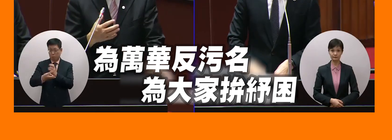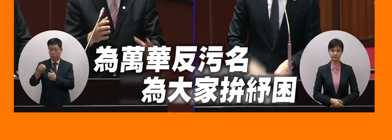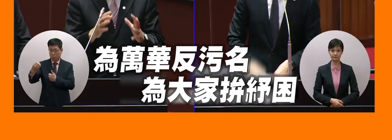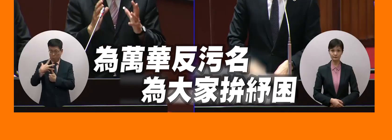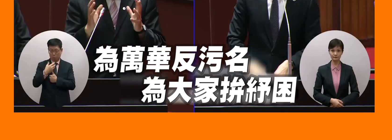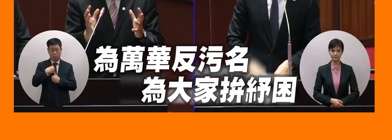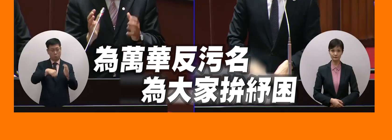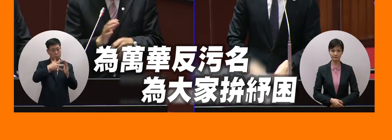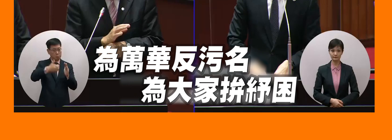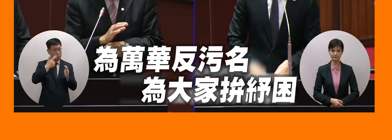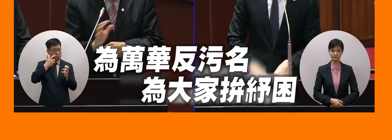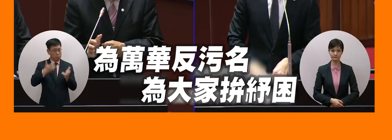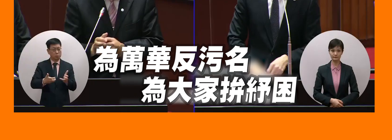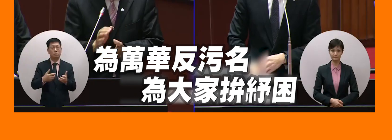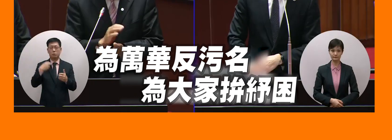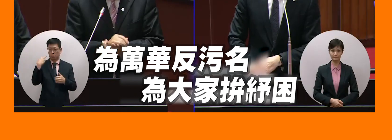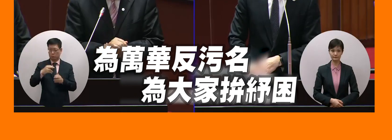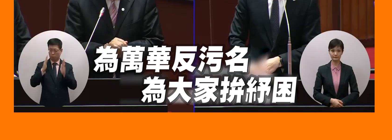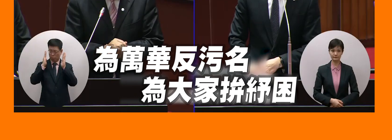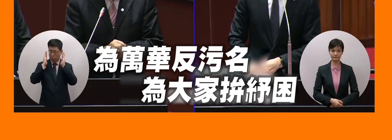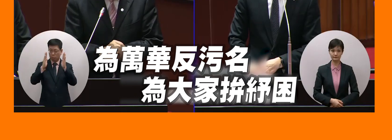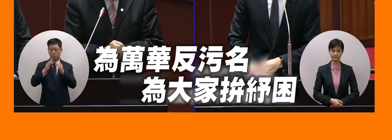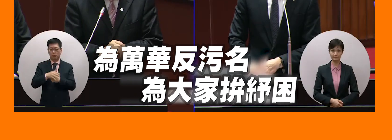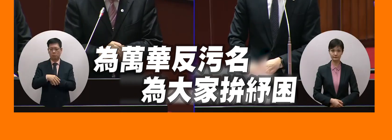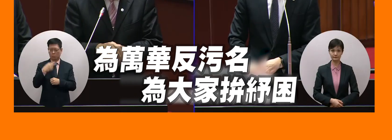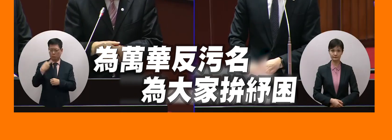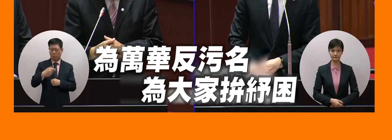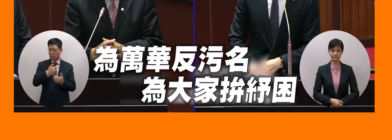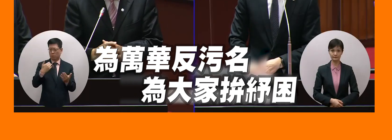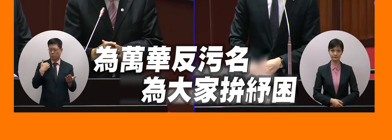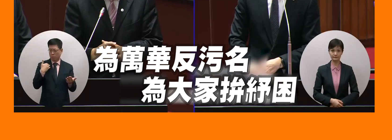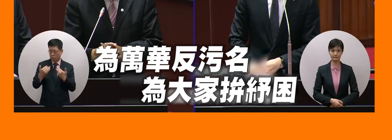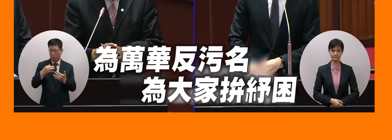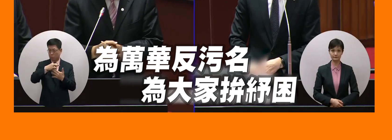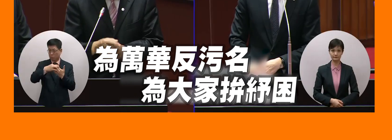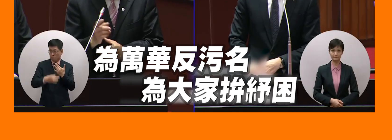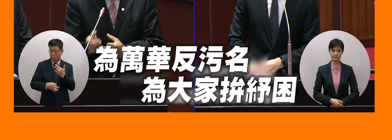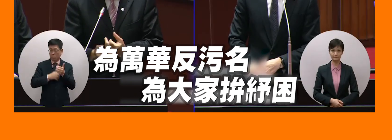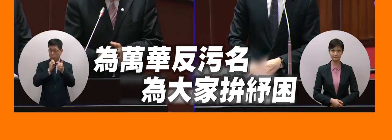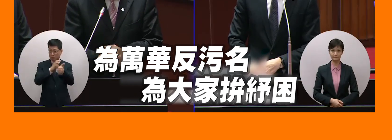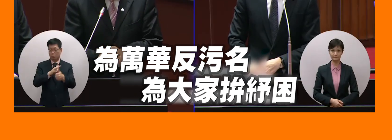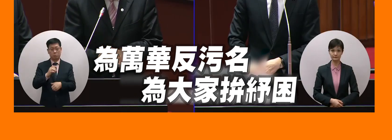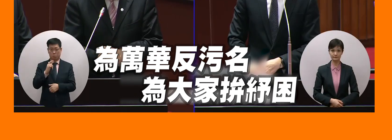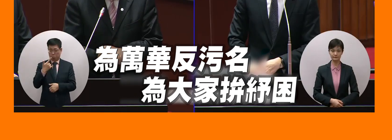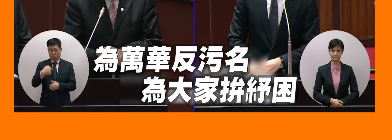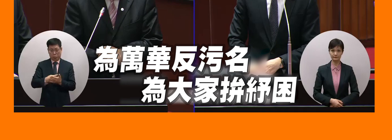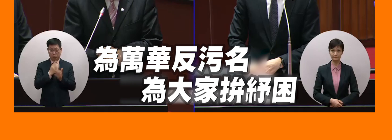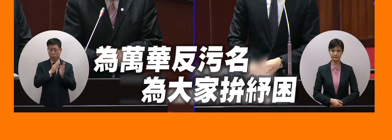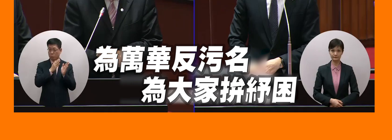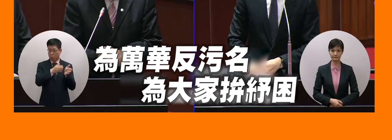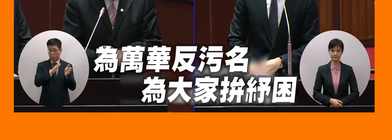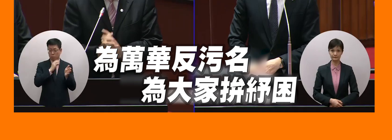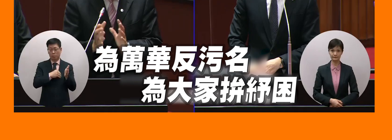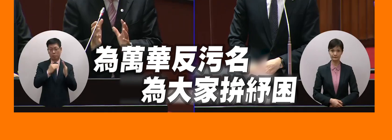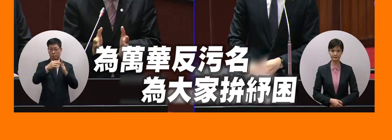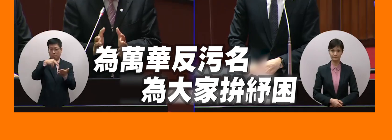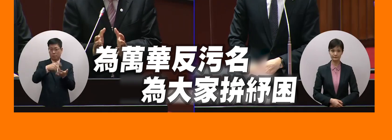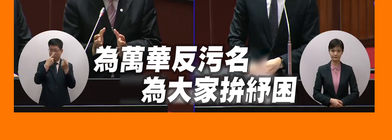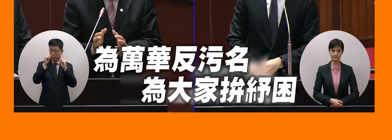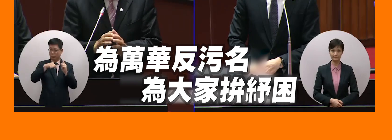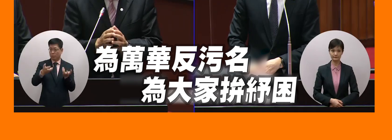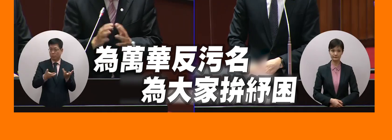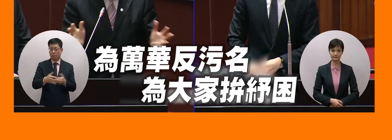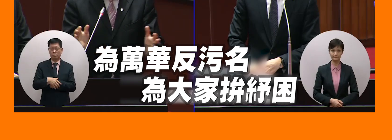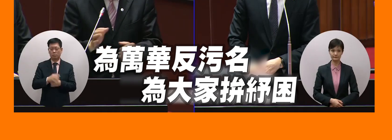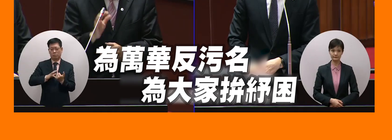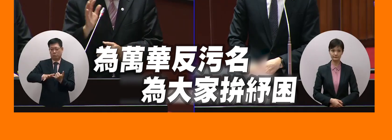長也很重所以我這段時間就正式用一個很明確的規範不僅是對市立大學的案